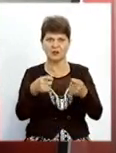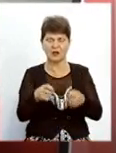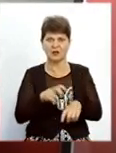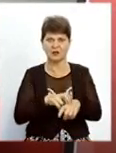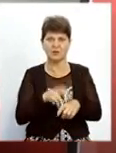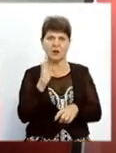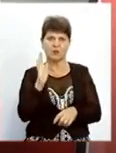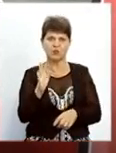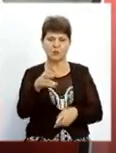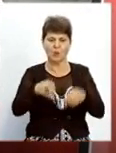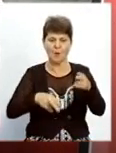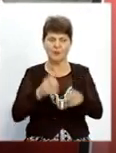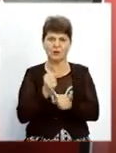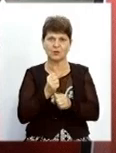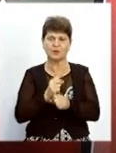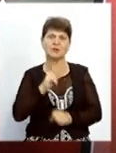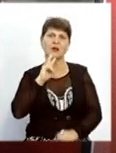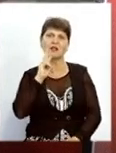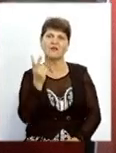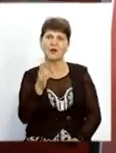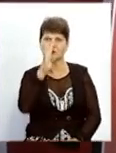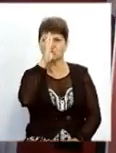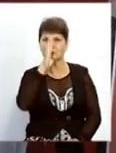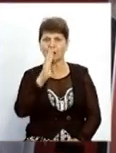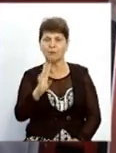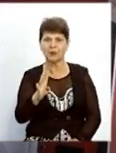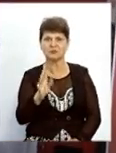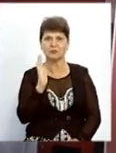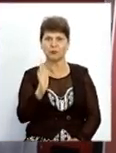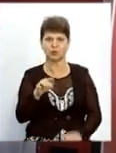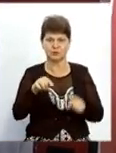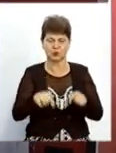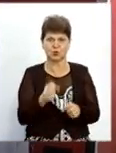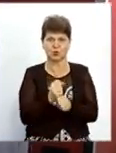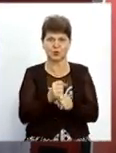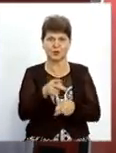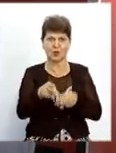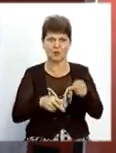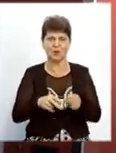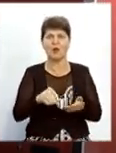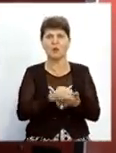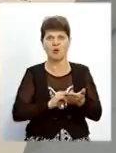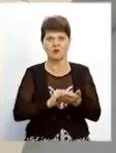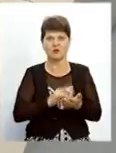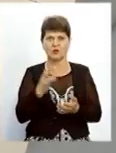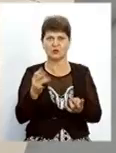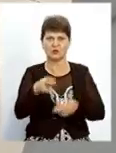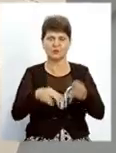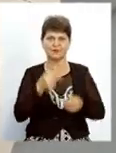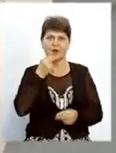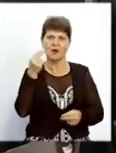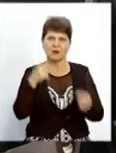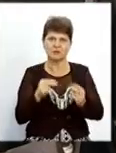операцію дитині. 2-4 роки операцію в квітні місяці вже цього року робили. зараз потрібно знову. Краще